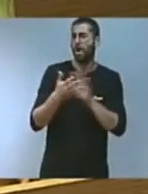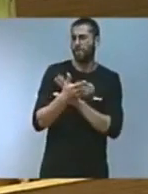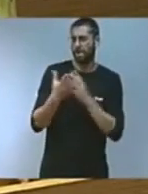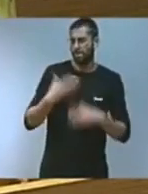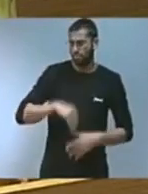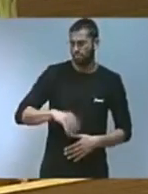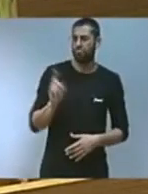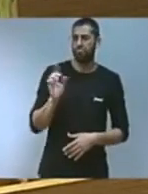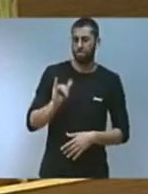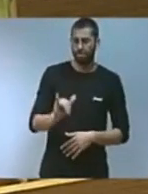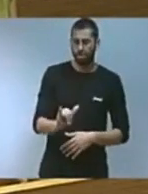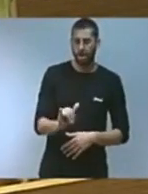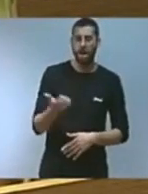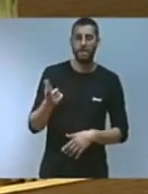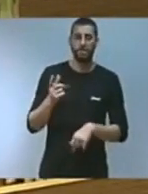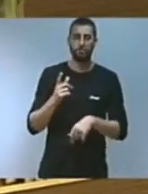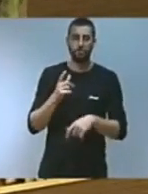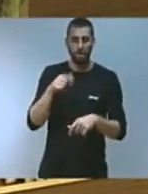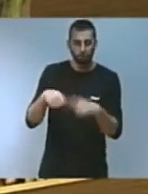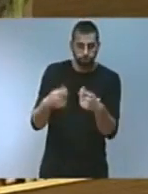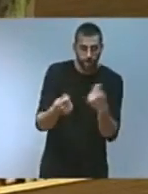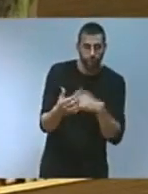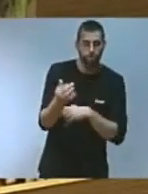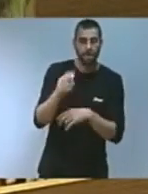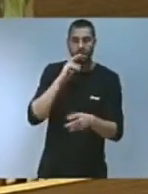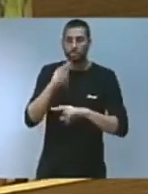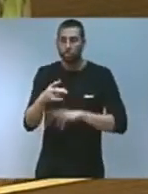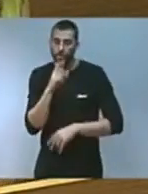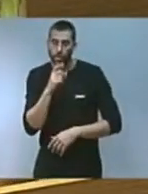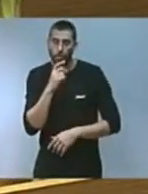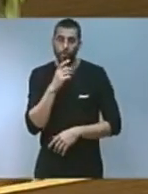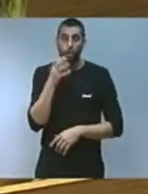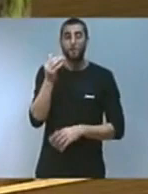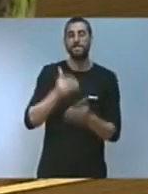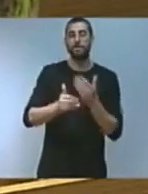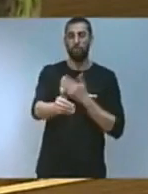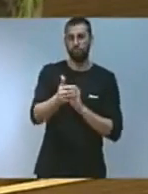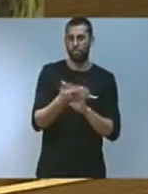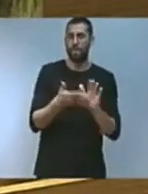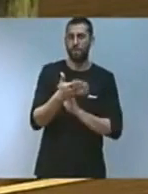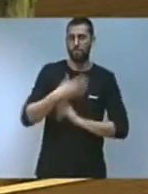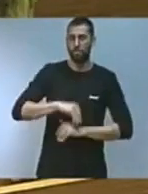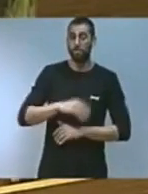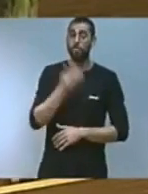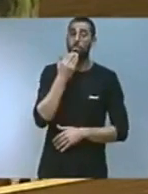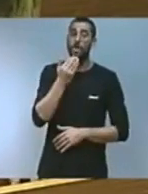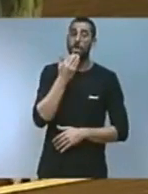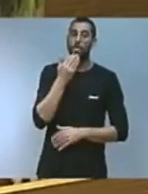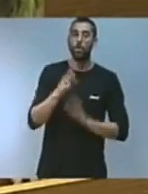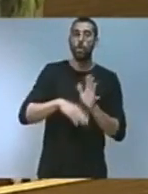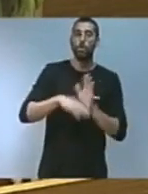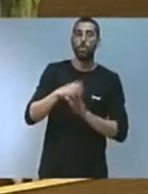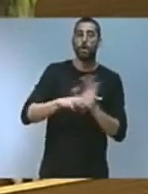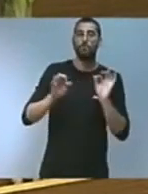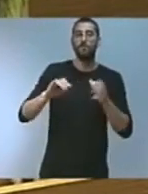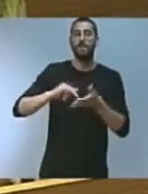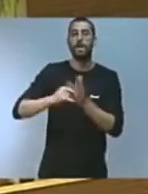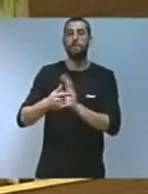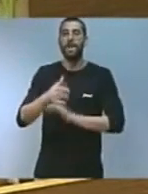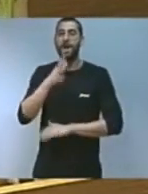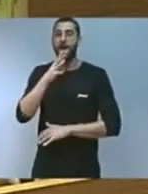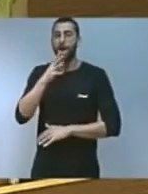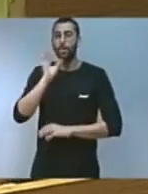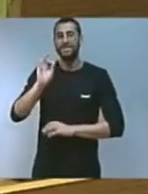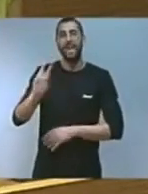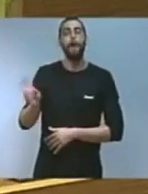les mesures d'urgència a prendre i també del futur. Per exemple, de com volem programar el pla d'aigües de la Vega Baja per